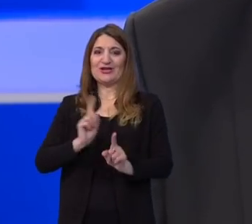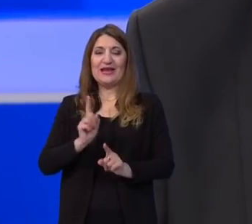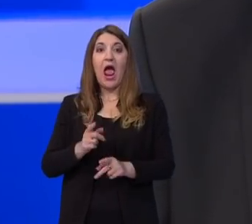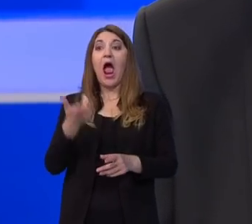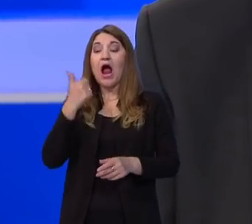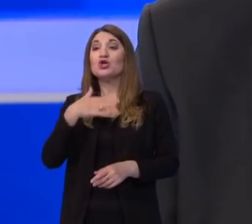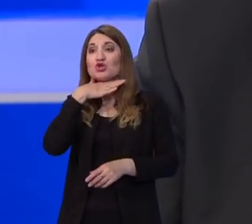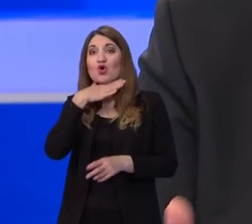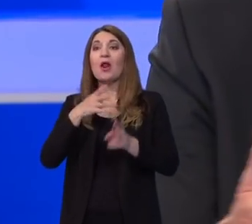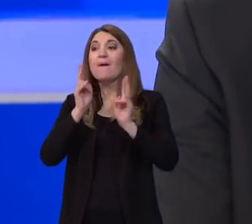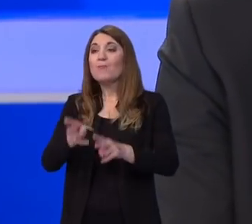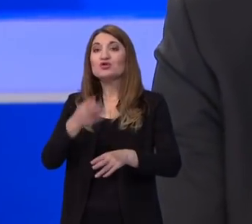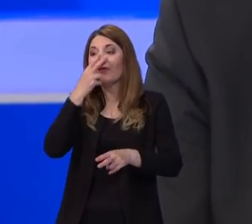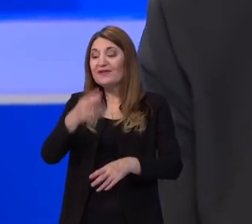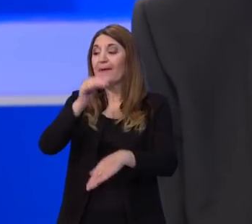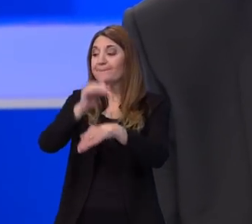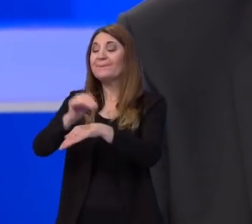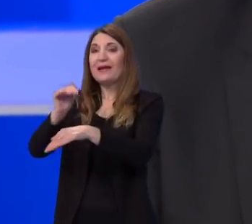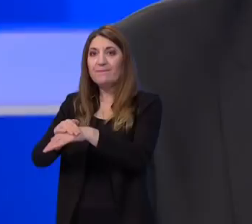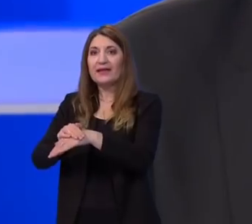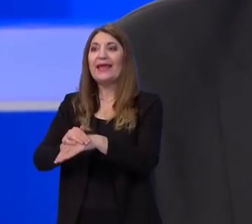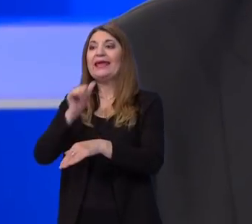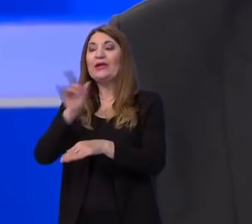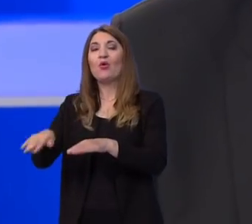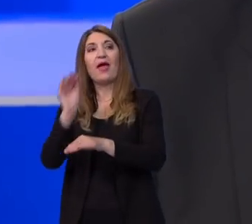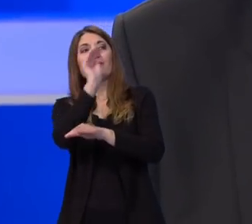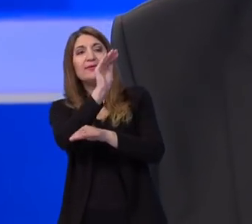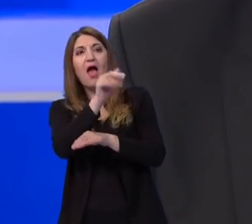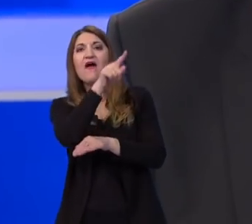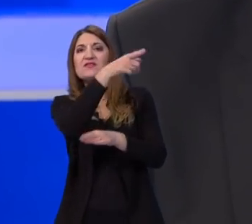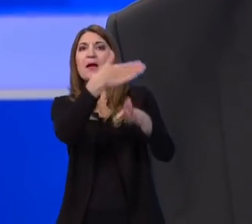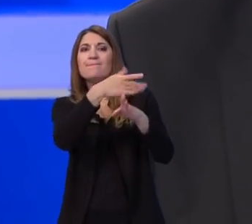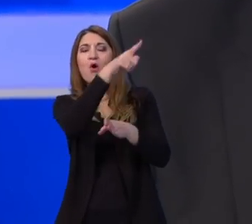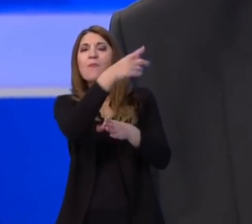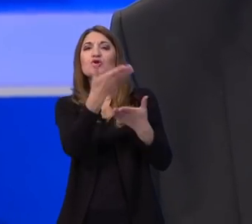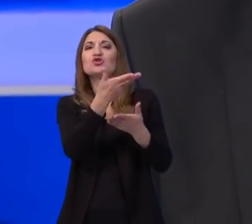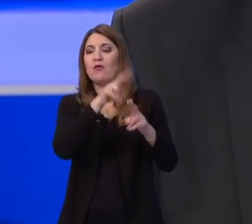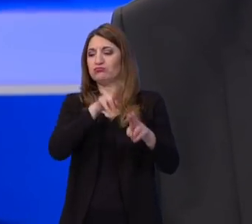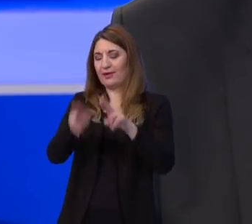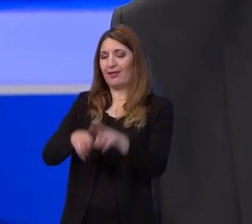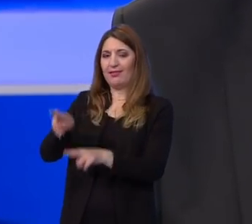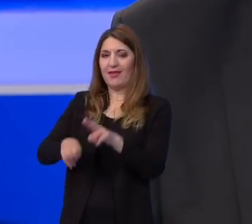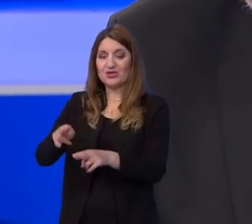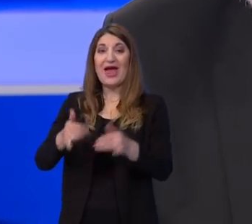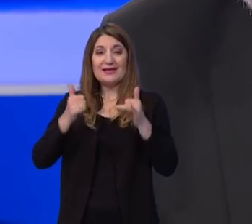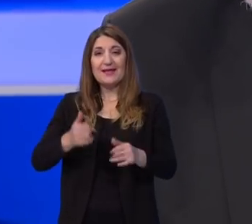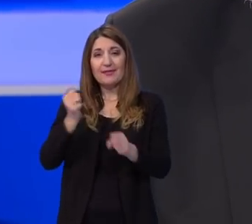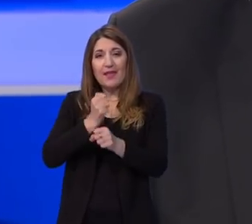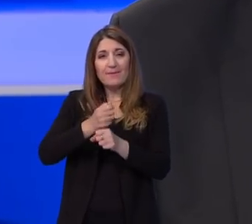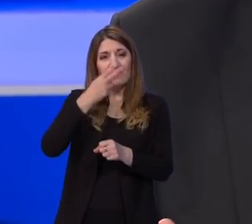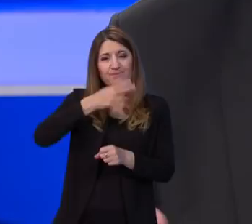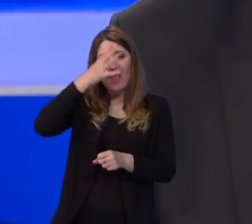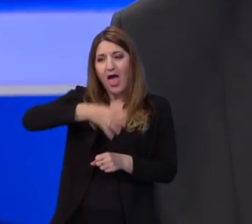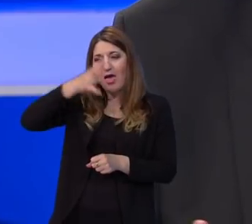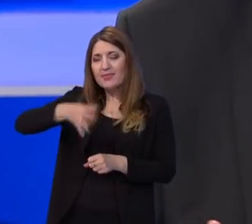pomoći, detektirati i onda uputiti u instituciju gdje će se liječiti. I u tom smislu sad radimo analize, ne samo po